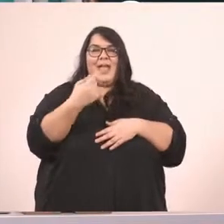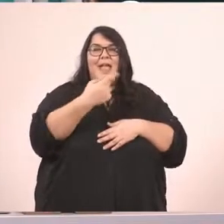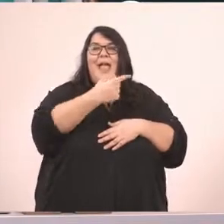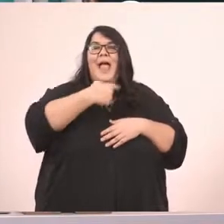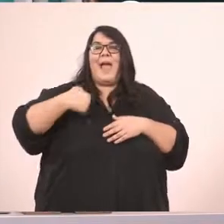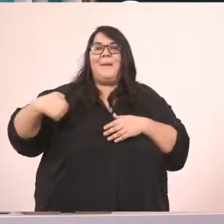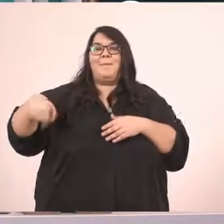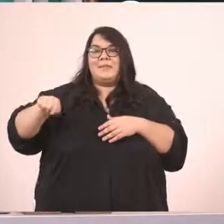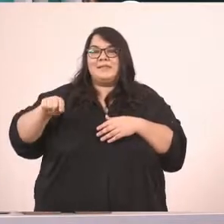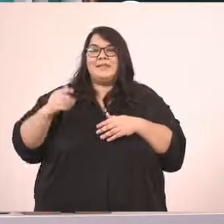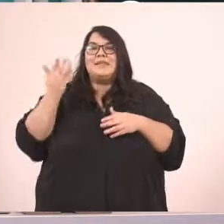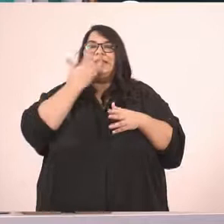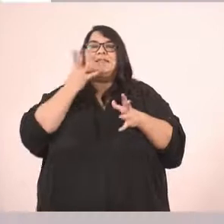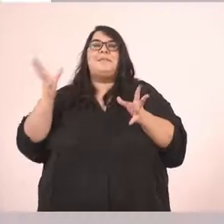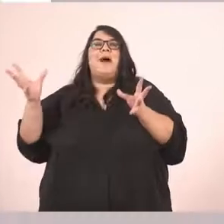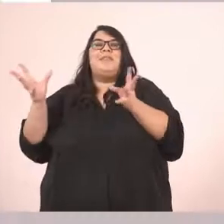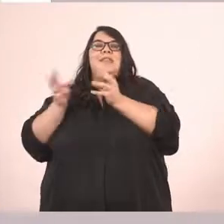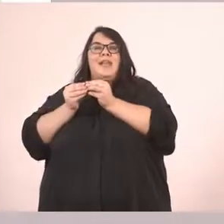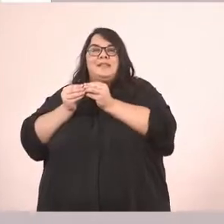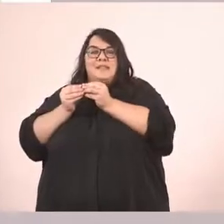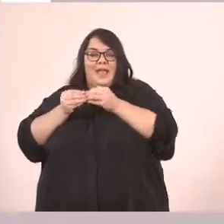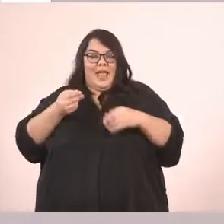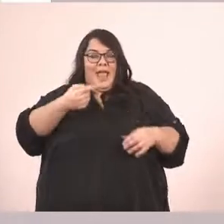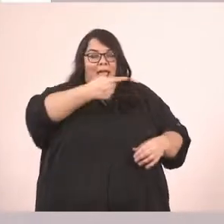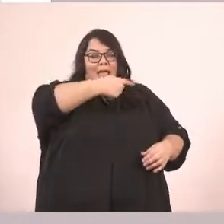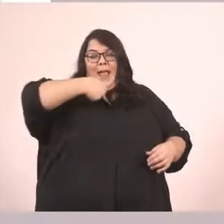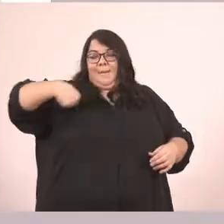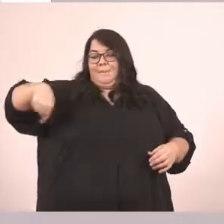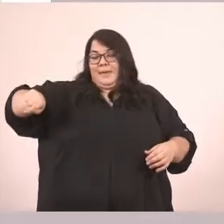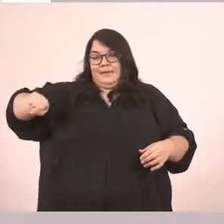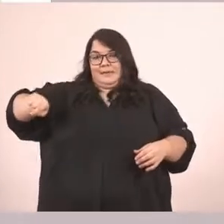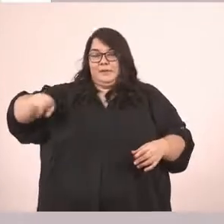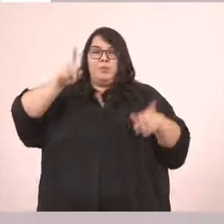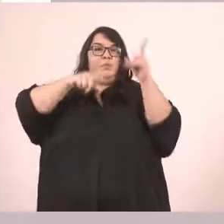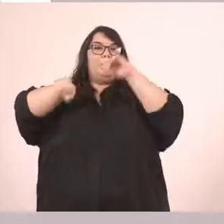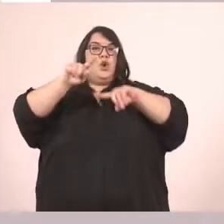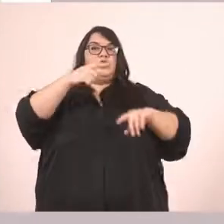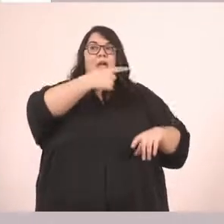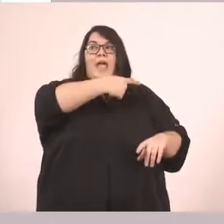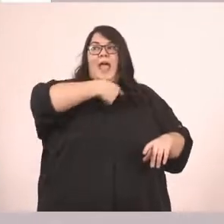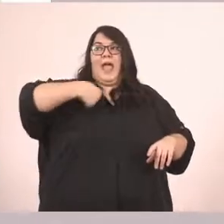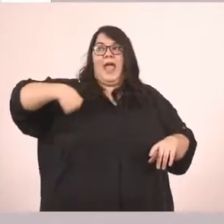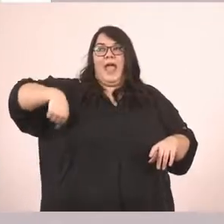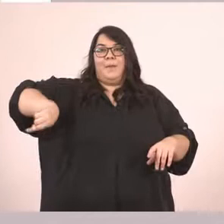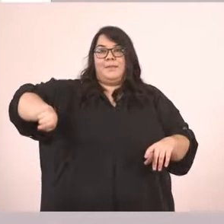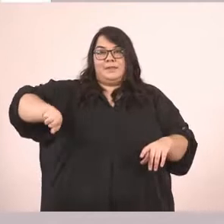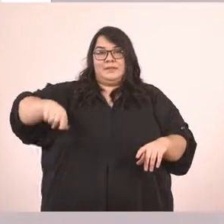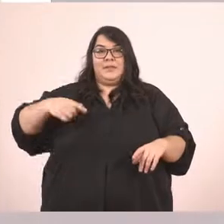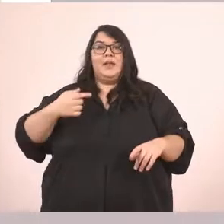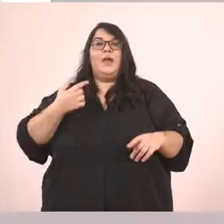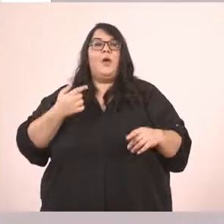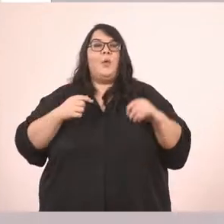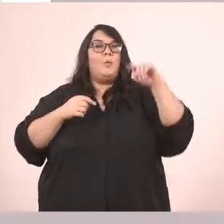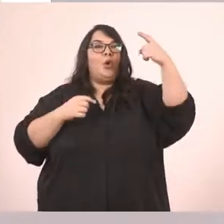Εμείς, συμμαθητές. Εμείς είναι το πρόσωπο που θέλουμε. Είναι το πρώτο πρόσωπο